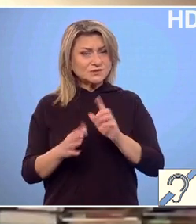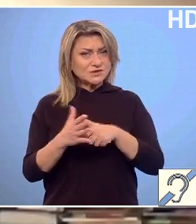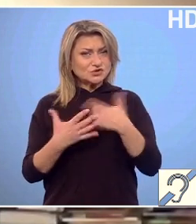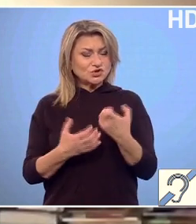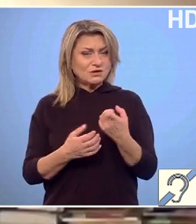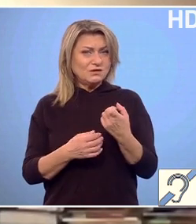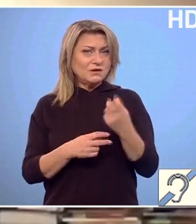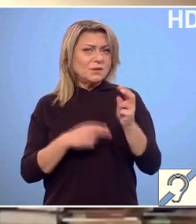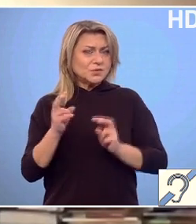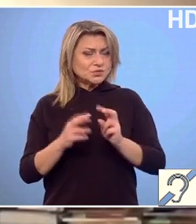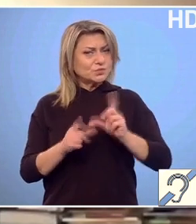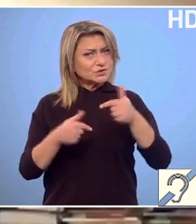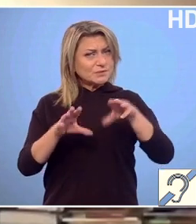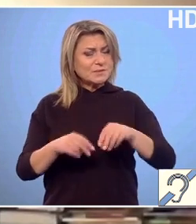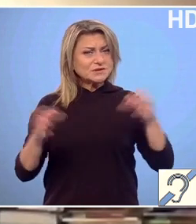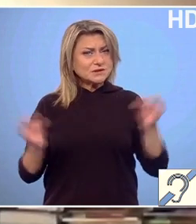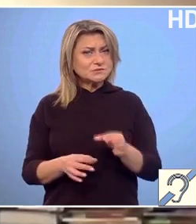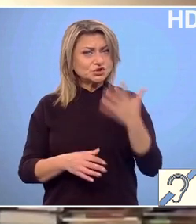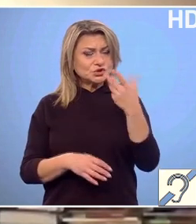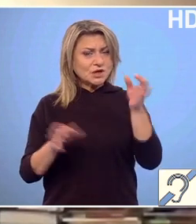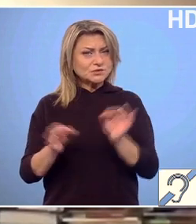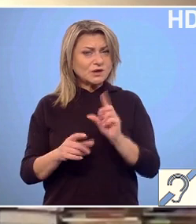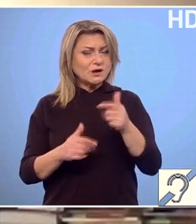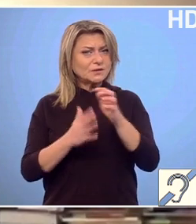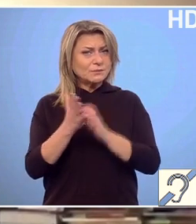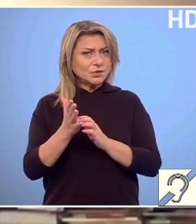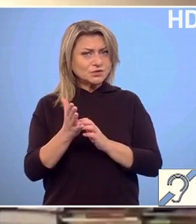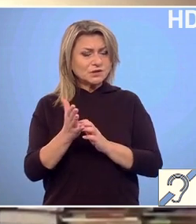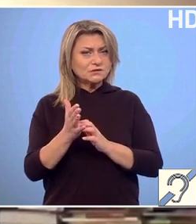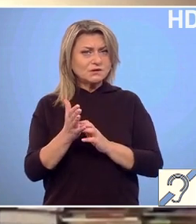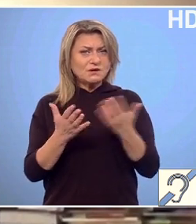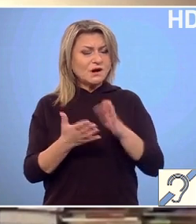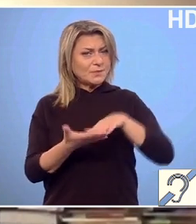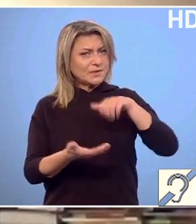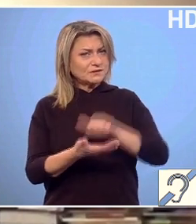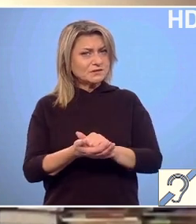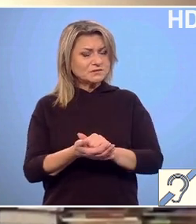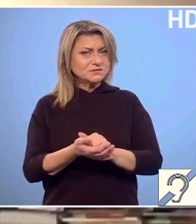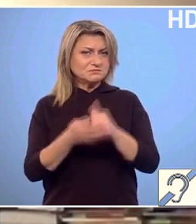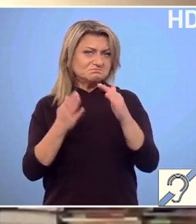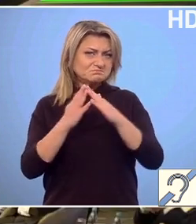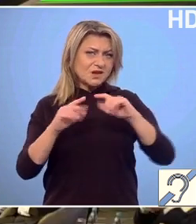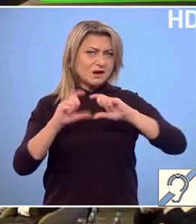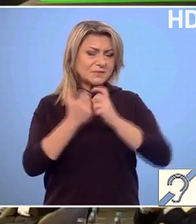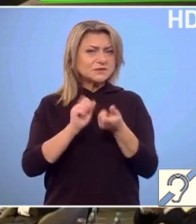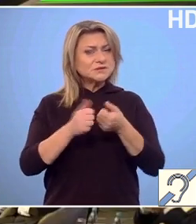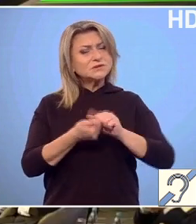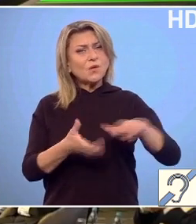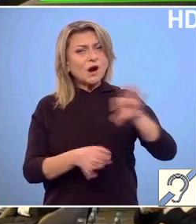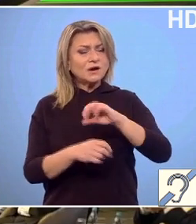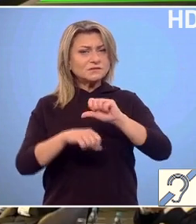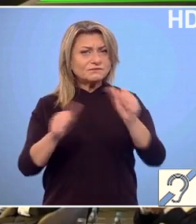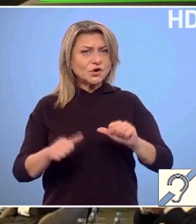ceea ce produc, să primească o reducere de 5% la impozitul pe care îl plătesc pe imobile sau alte forme de